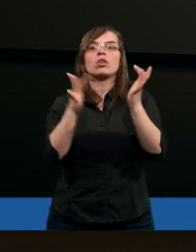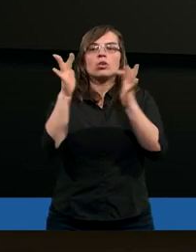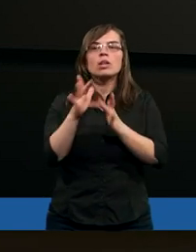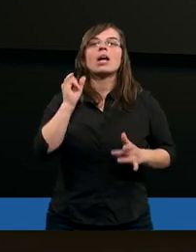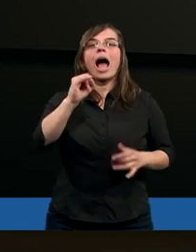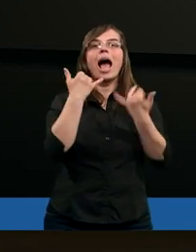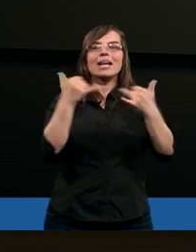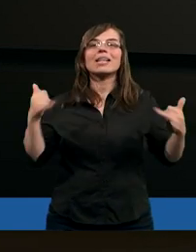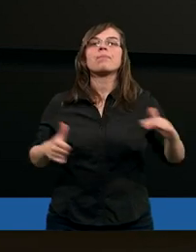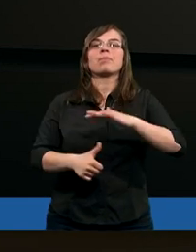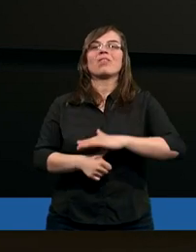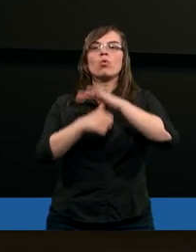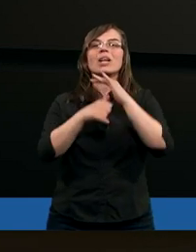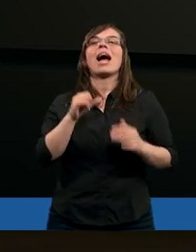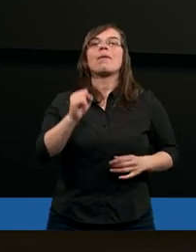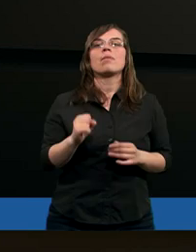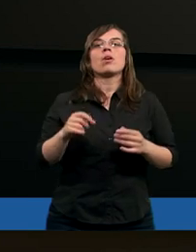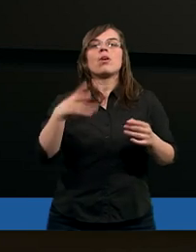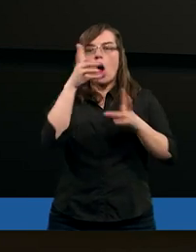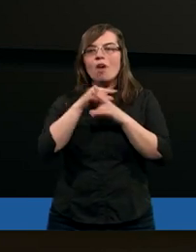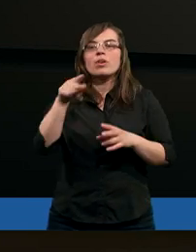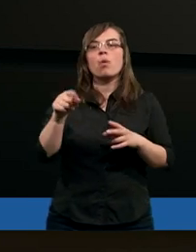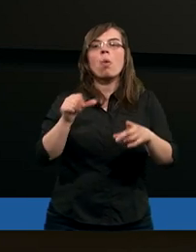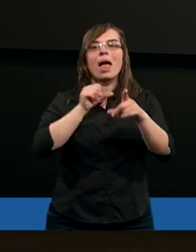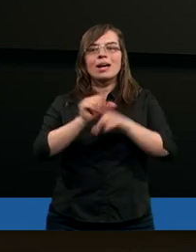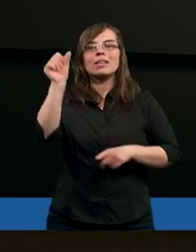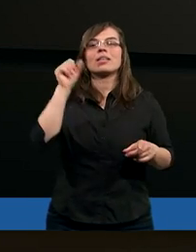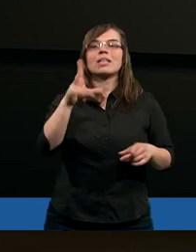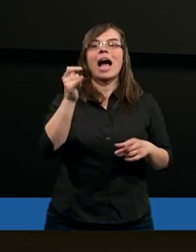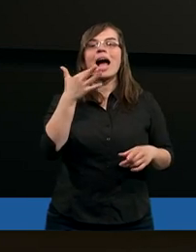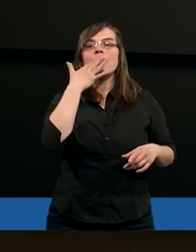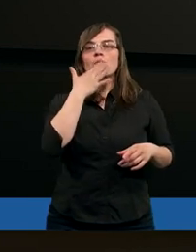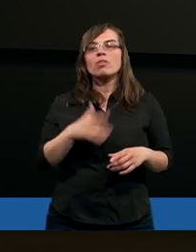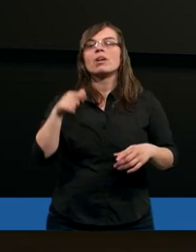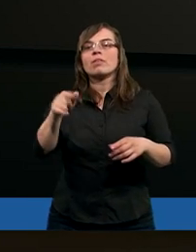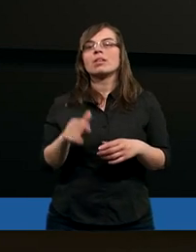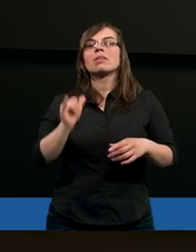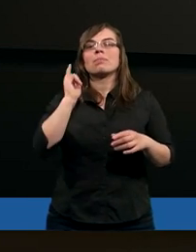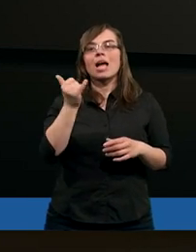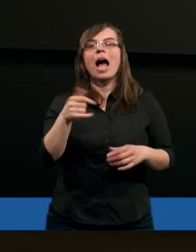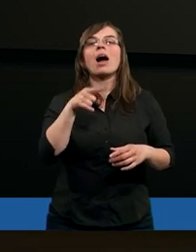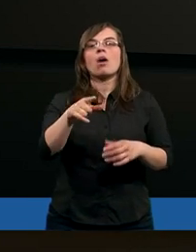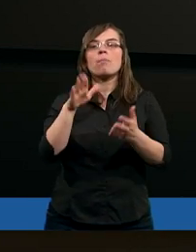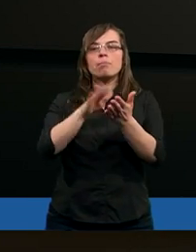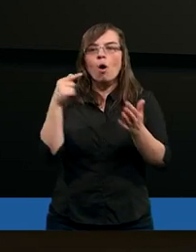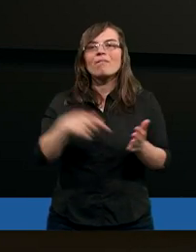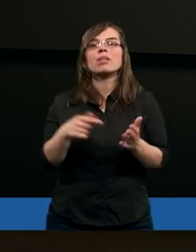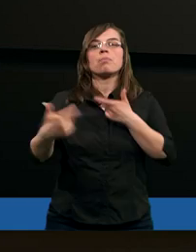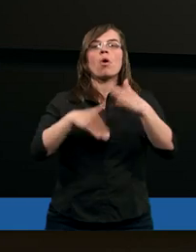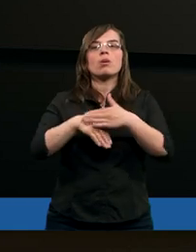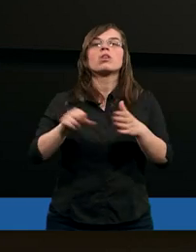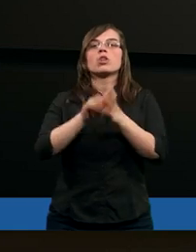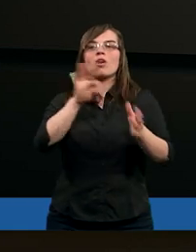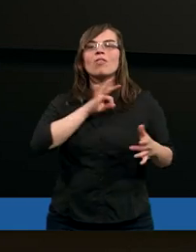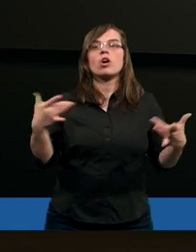Chrystusem a innymi przywódcami. Owszem, ona jest, tak jak mówiliśmy, w tym, jak on podchodził